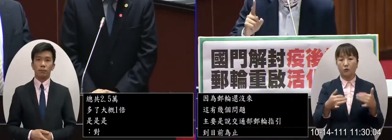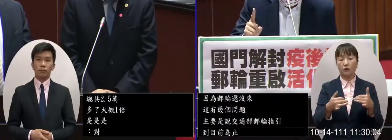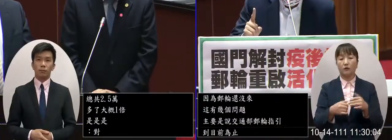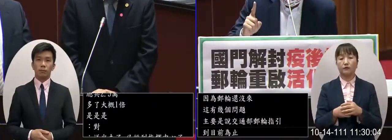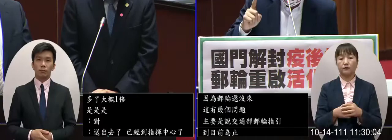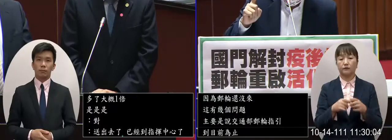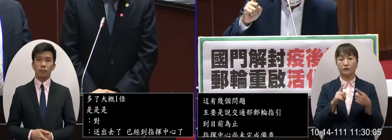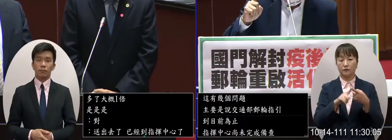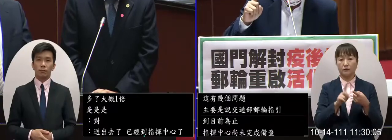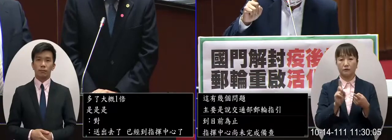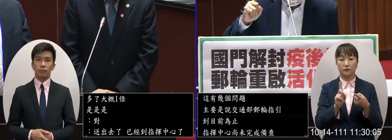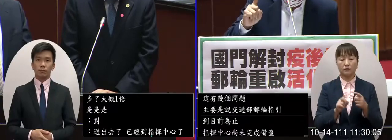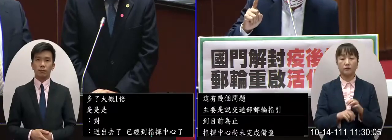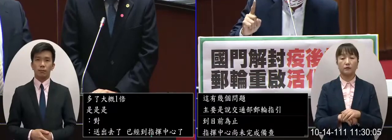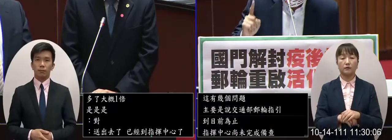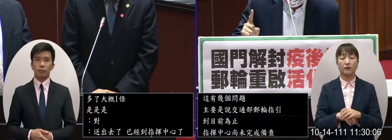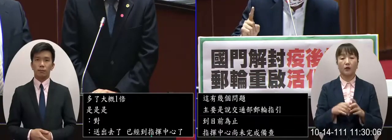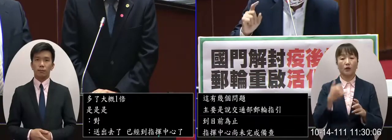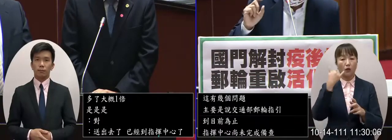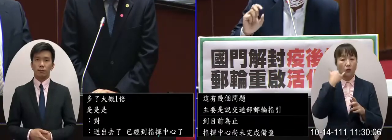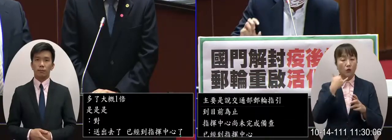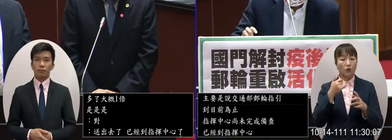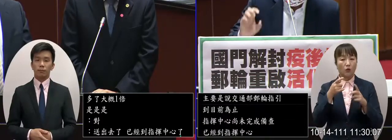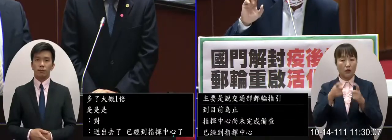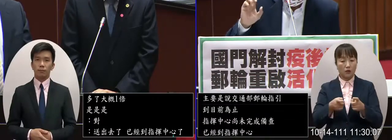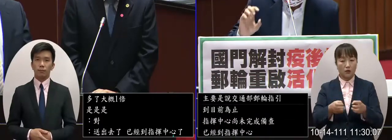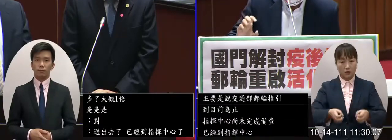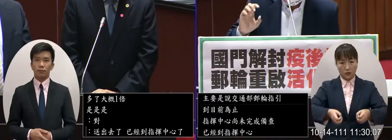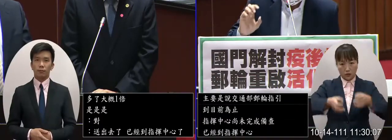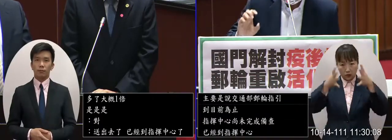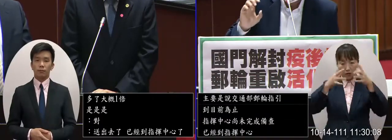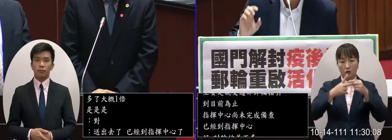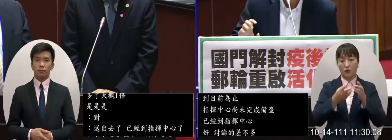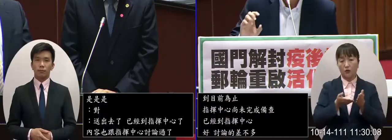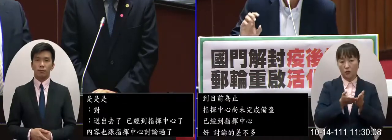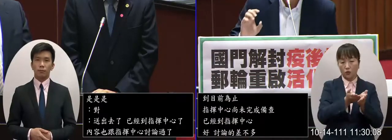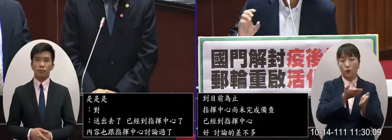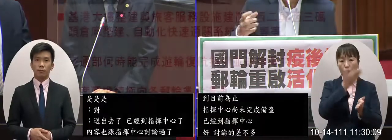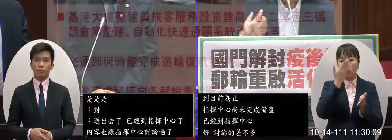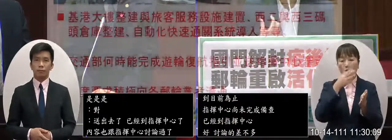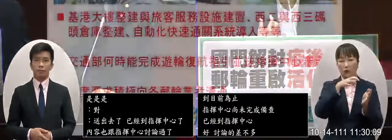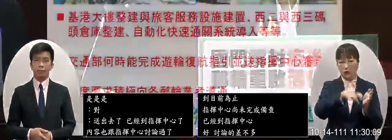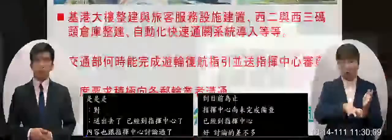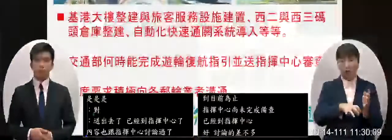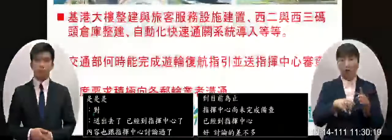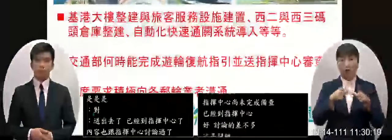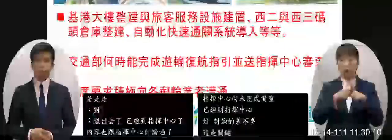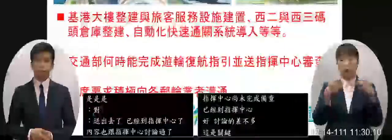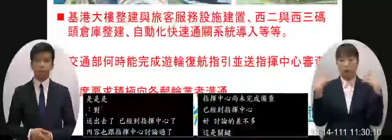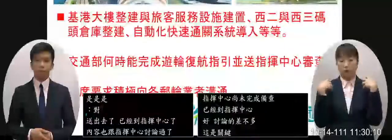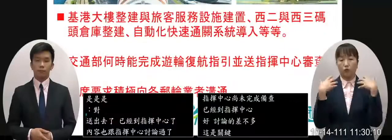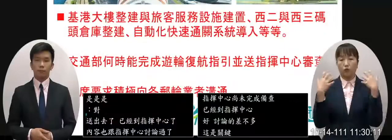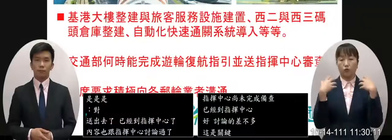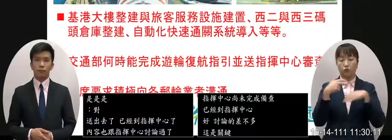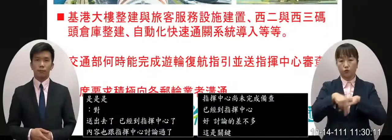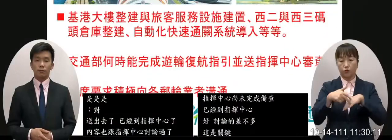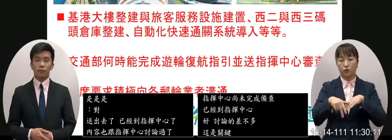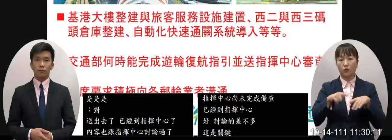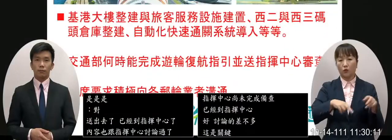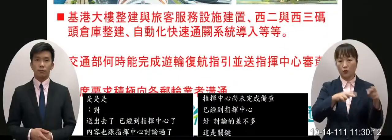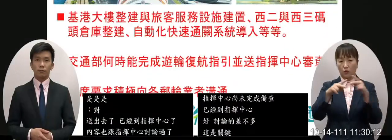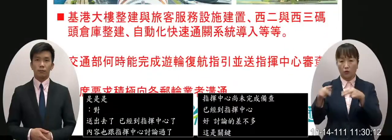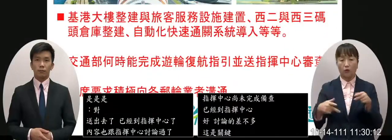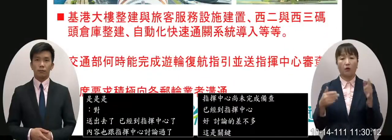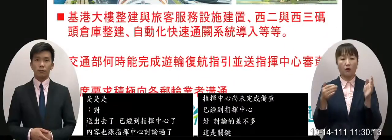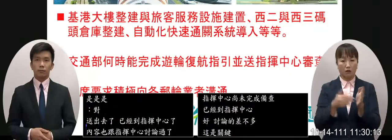第一個是我們基隆港大樓的整建跟郵輪旅客的建設這是我們公部門應該要做的事情我們把這些動作